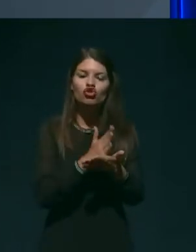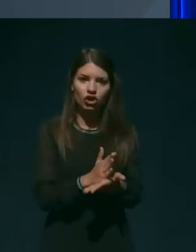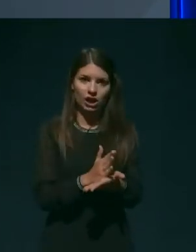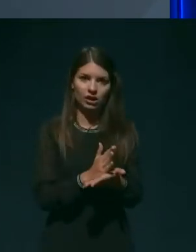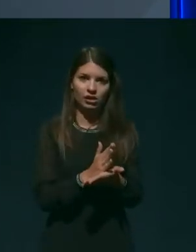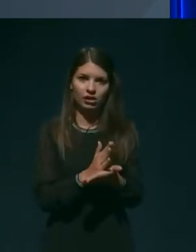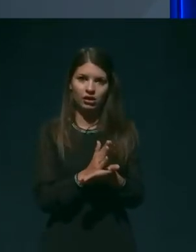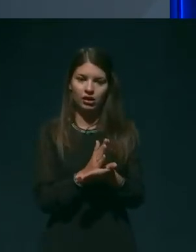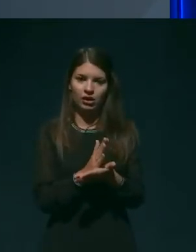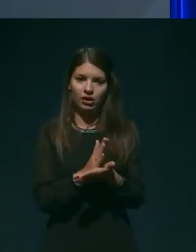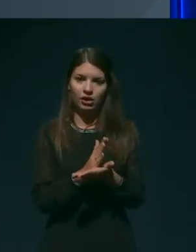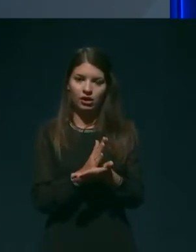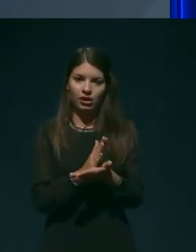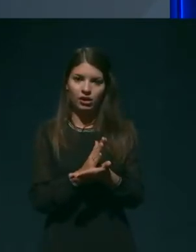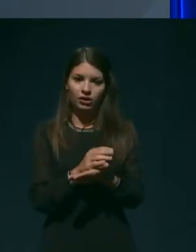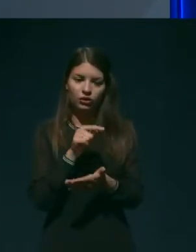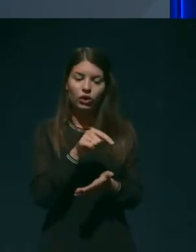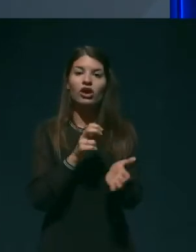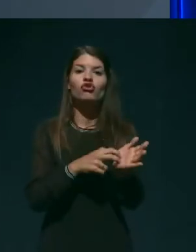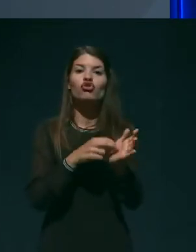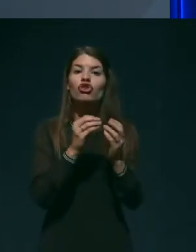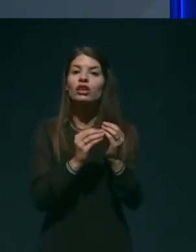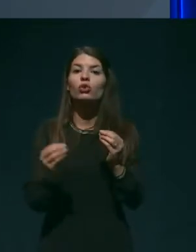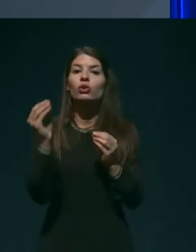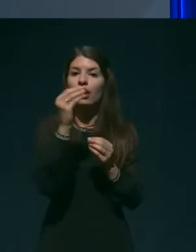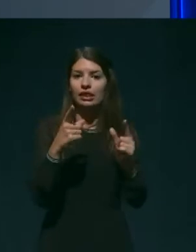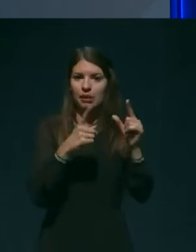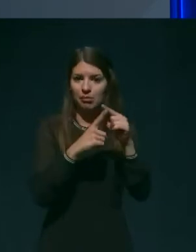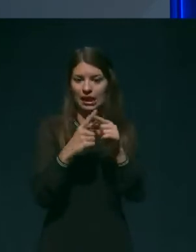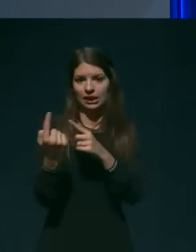še nastalo paljativno situacijo.